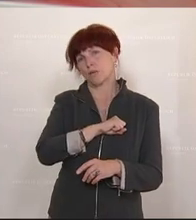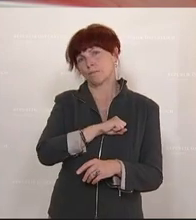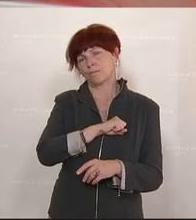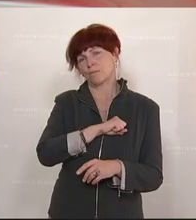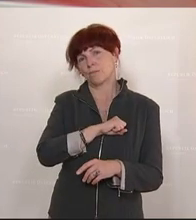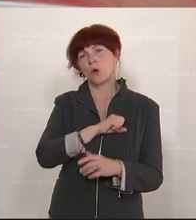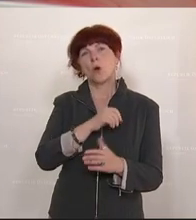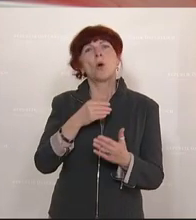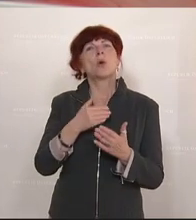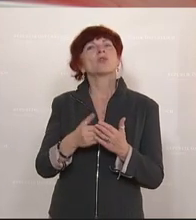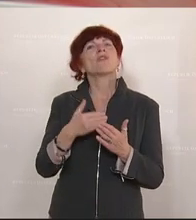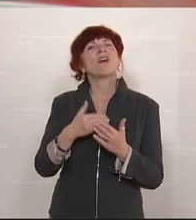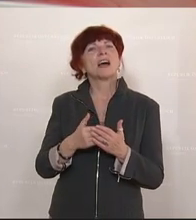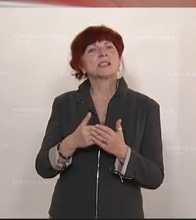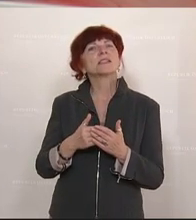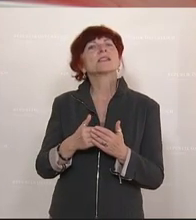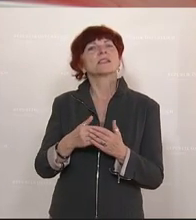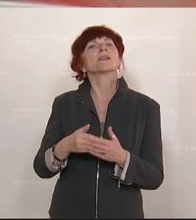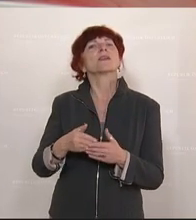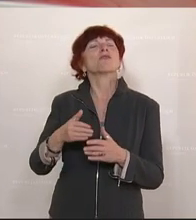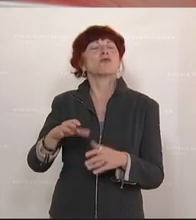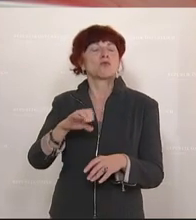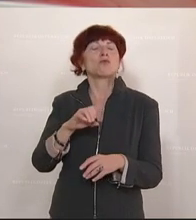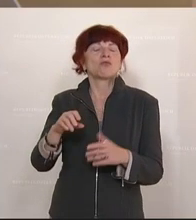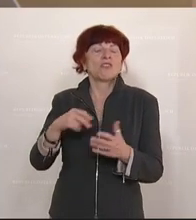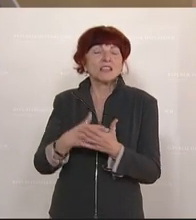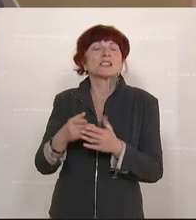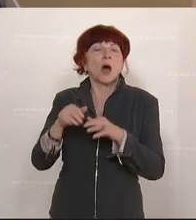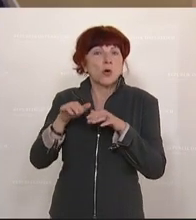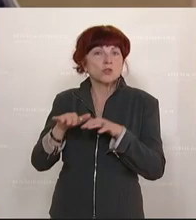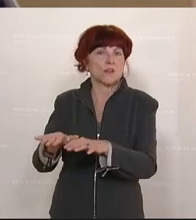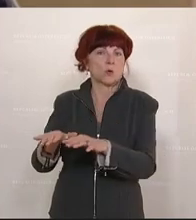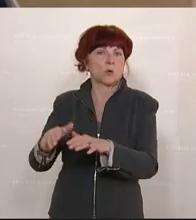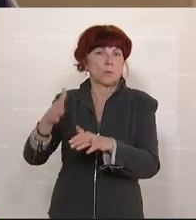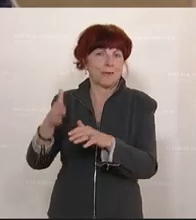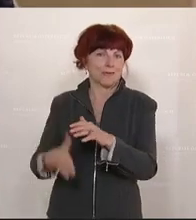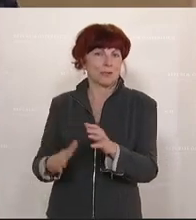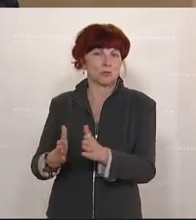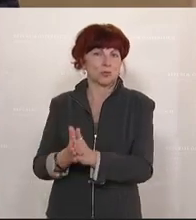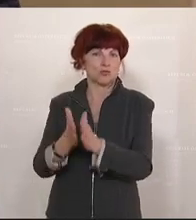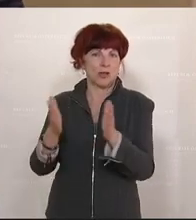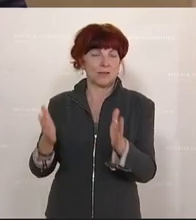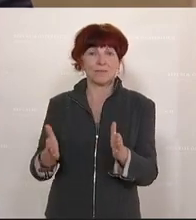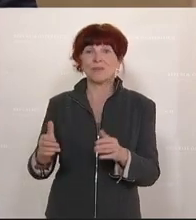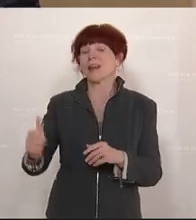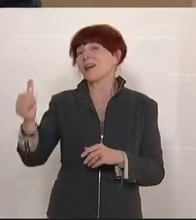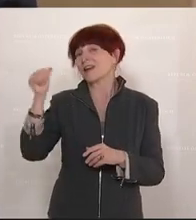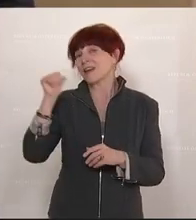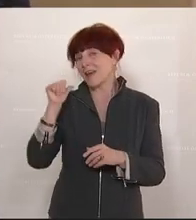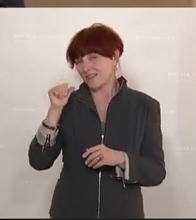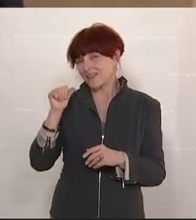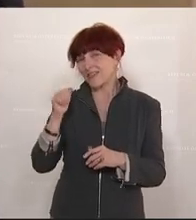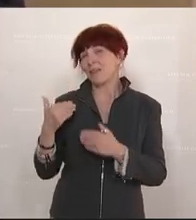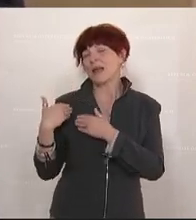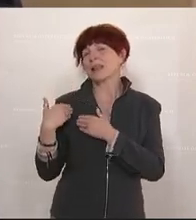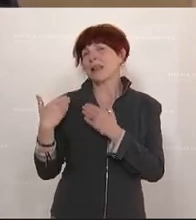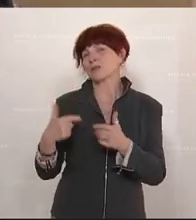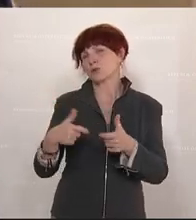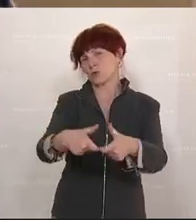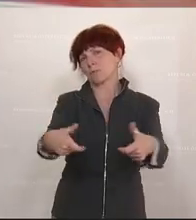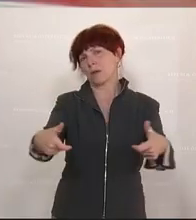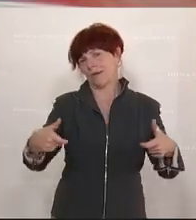was es dann am Ende des Tages auch bringt und wie es schadet. Ein gutes Beispiel dafür ist das gerade erst gestern präsentierte Entlastungspaket.